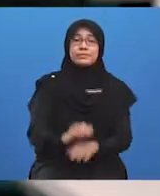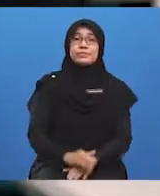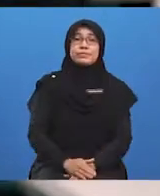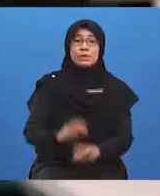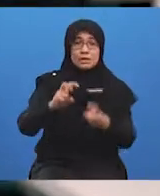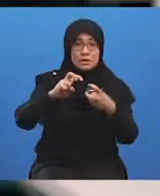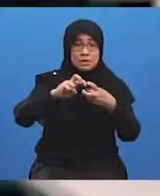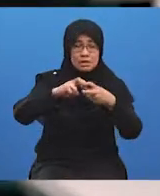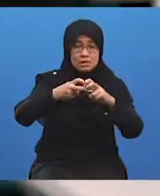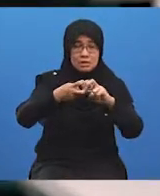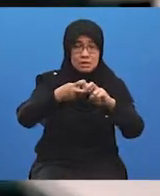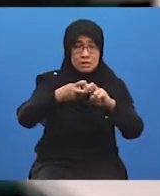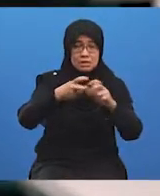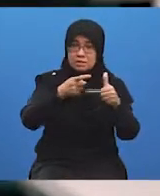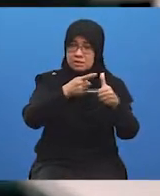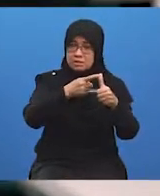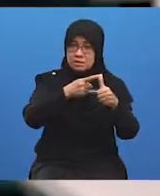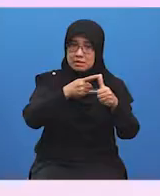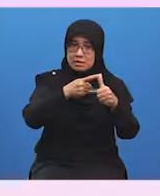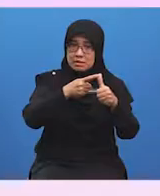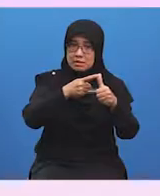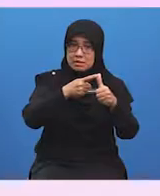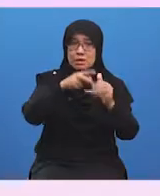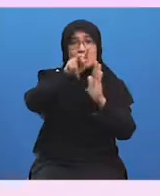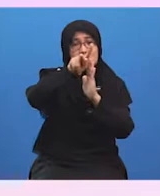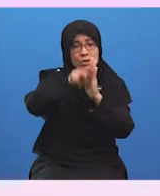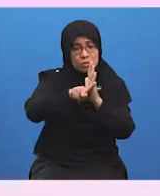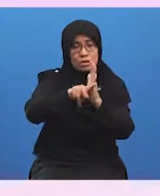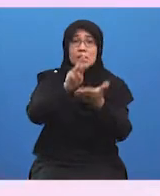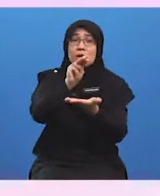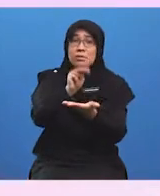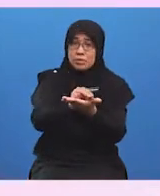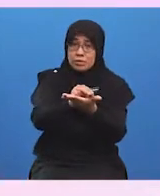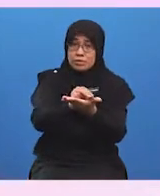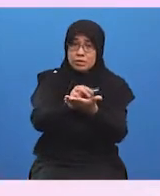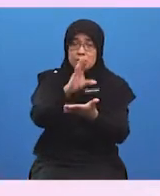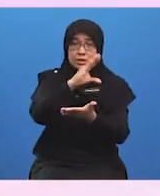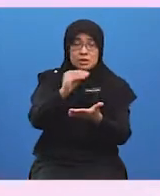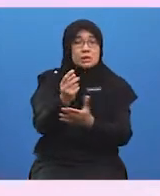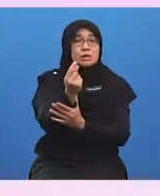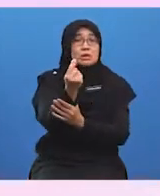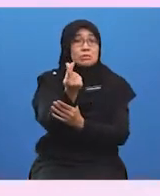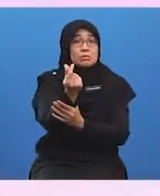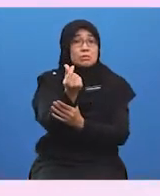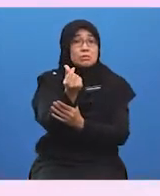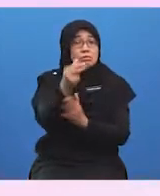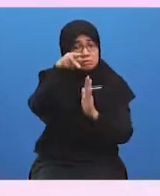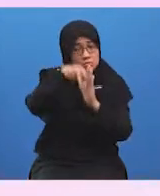Masalah pertama PKS ialah masalah kekurangan modal dan pembiayaan.